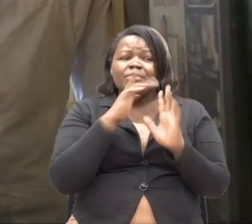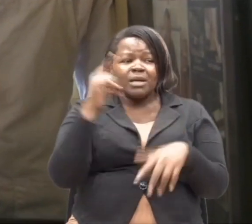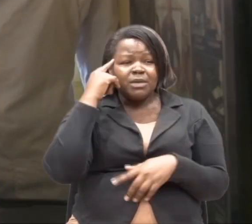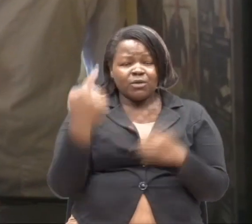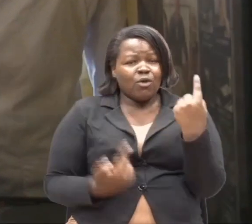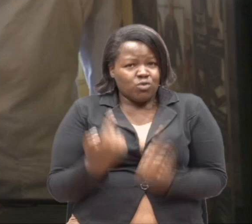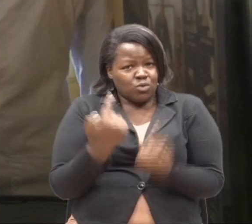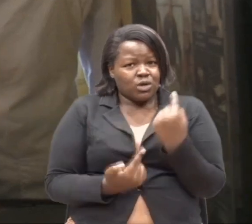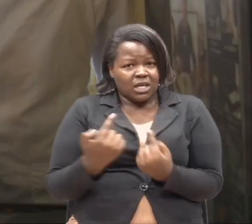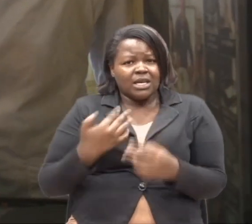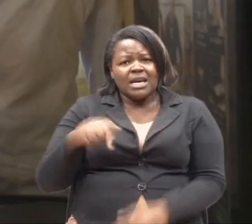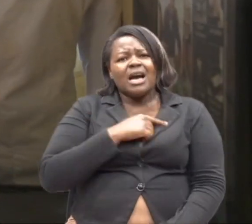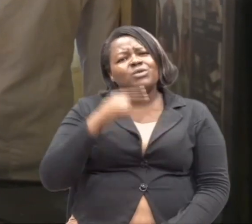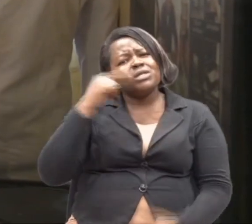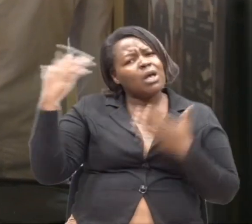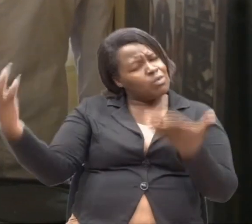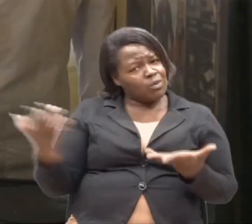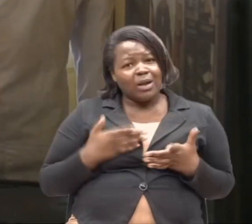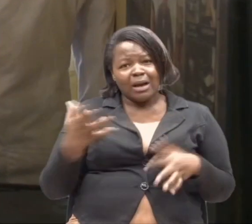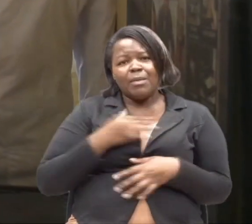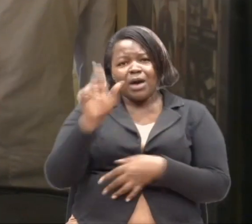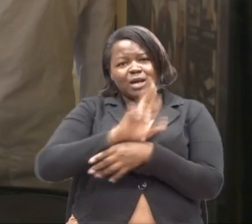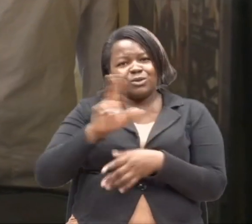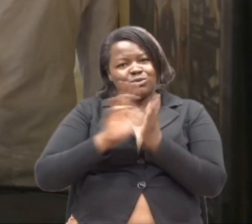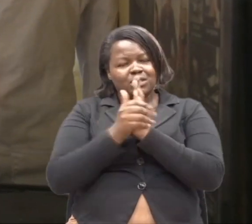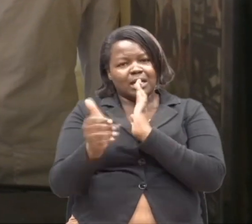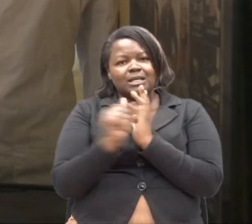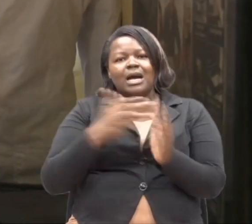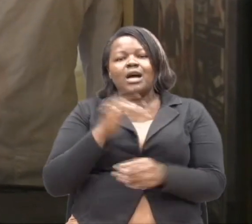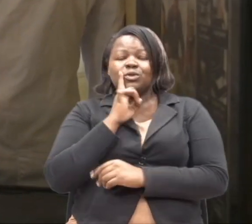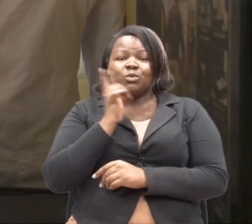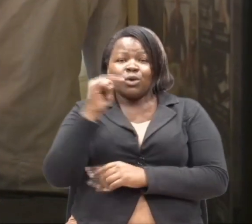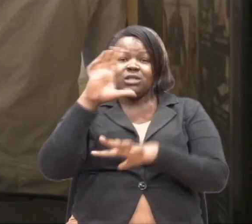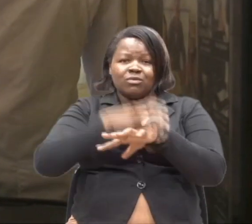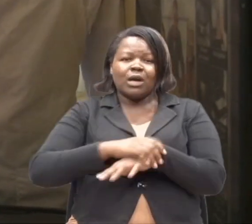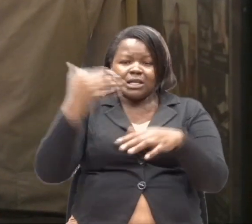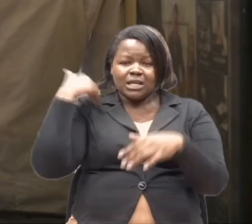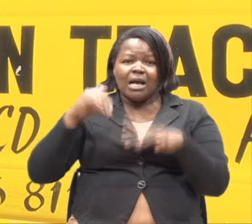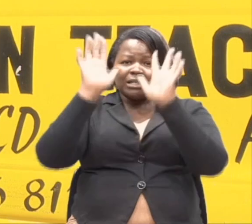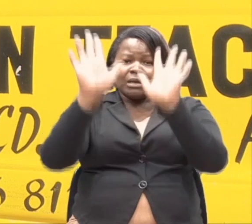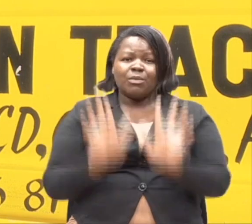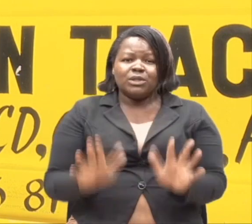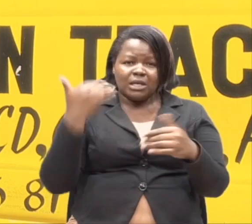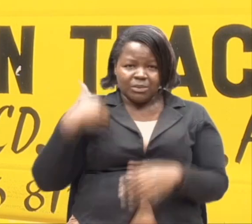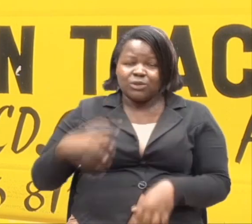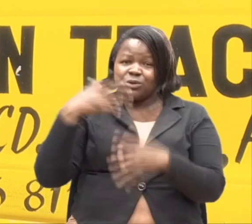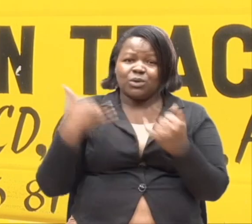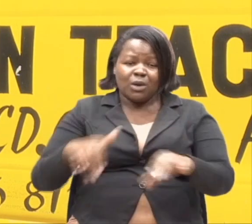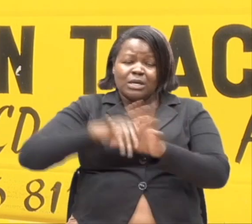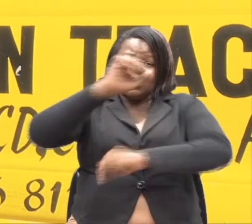kupika. Karibu sana upike. Uutilize your talent. Na kisho utajikuta wuki wa mtu wa maana. Basically